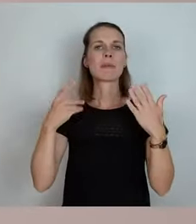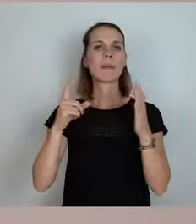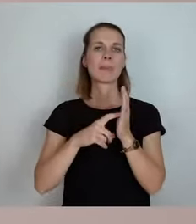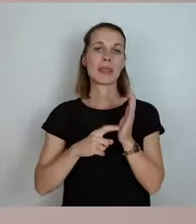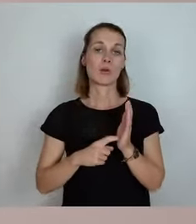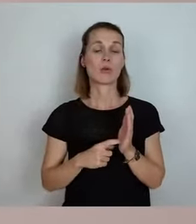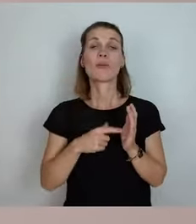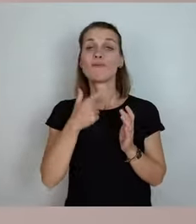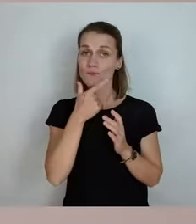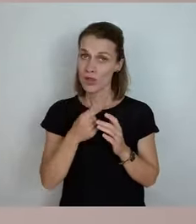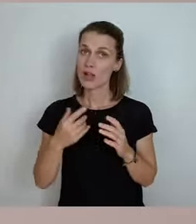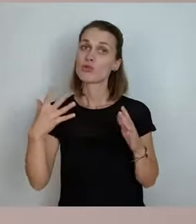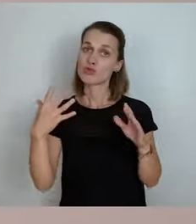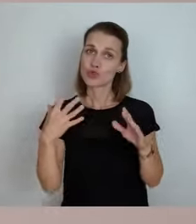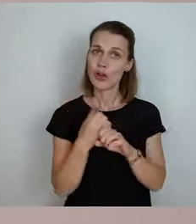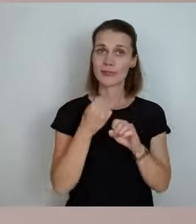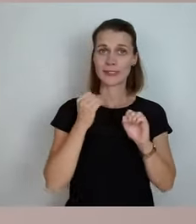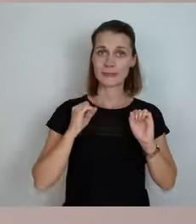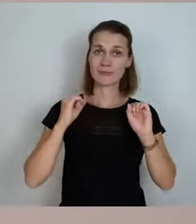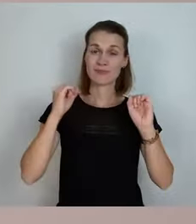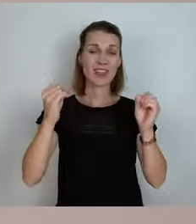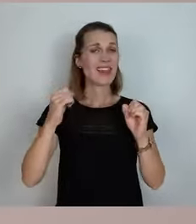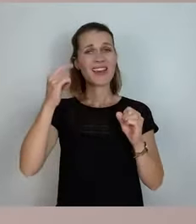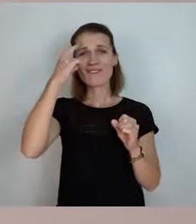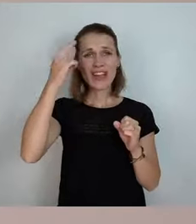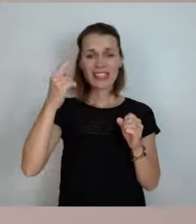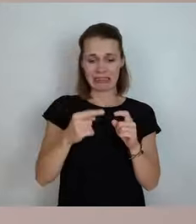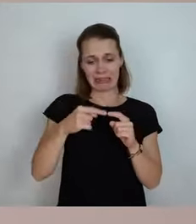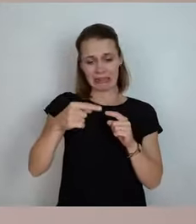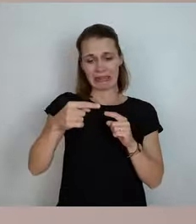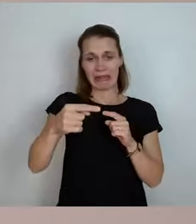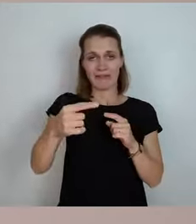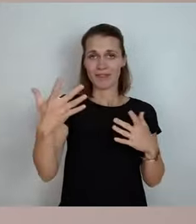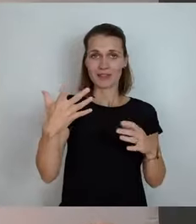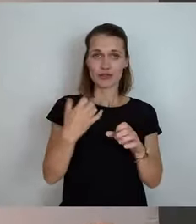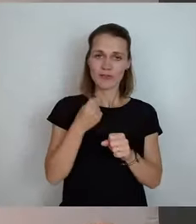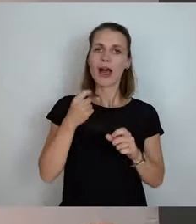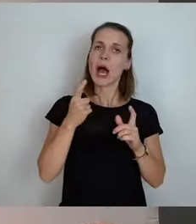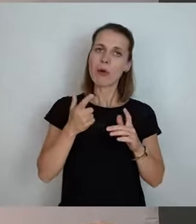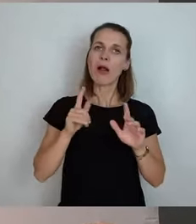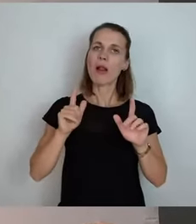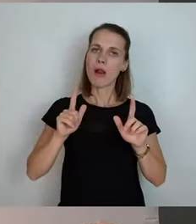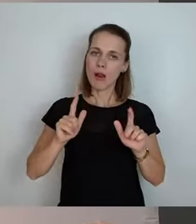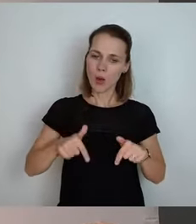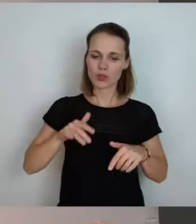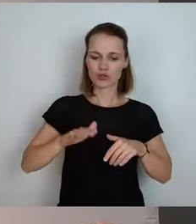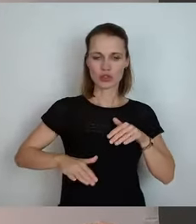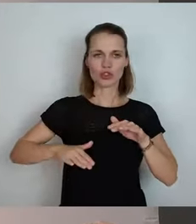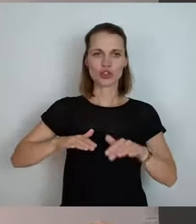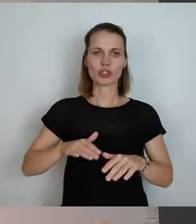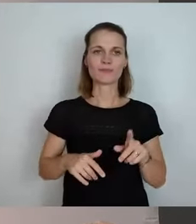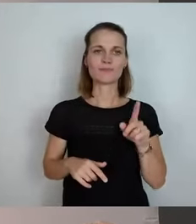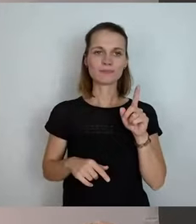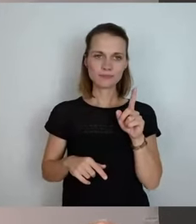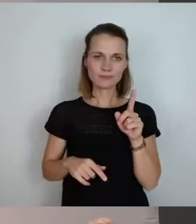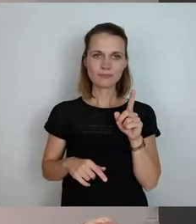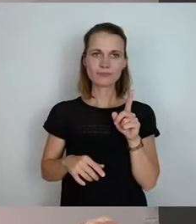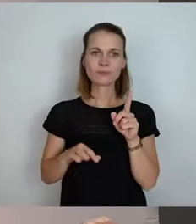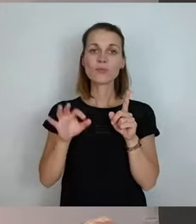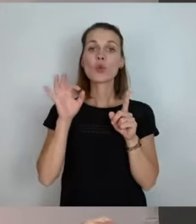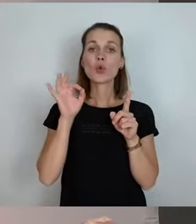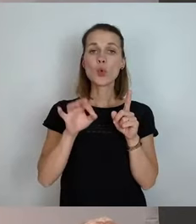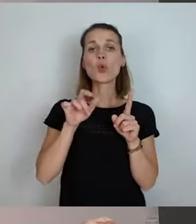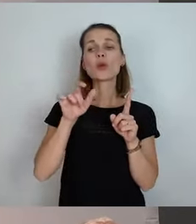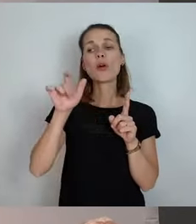versuchen. Wissen wir noch nicht, wie weit wir da kommen, aber wir gehen den Weg auf jeden Fall an. Also, guter Bürgermeister, ich empfehle noch